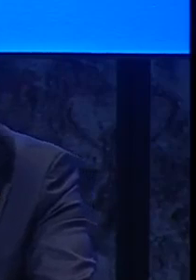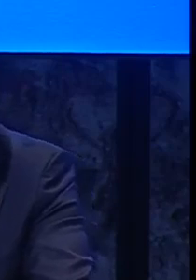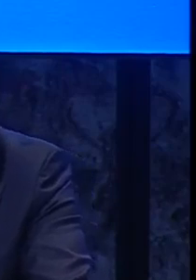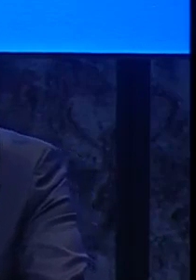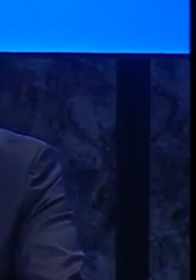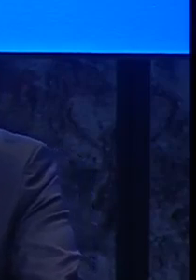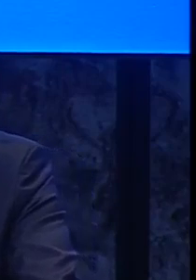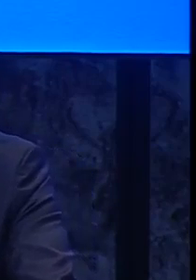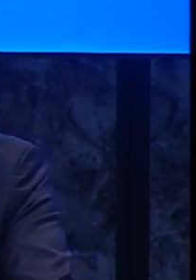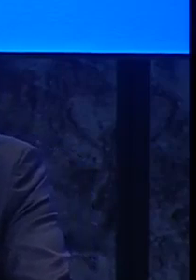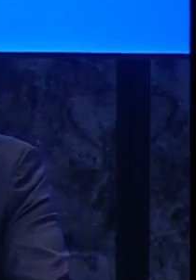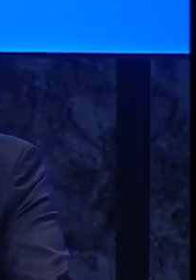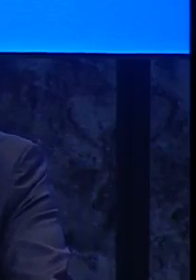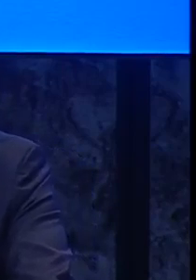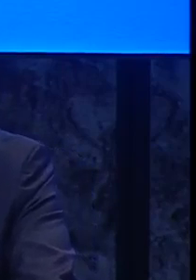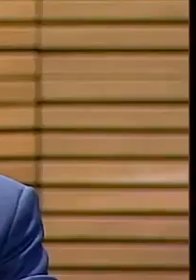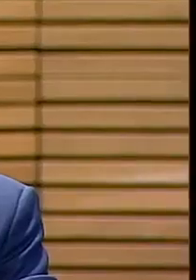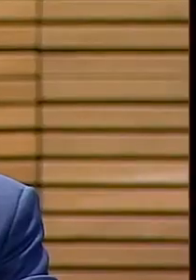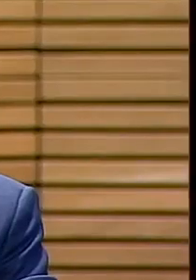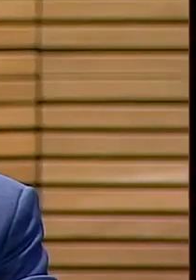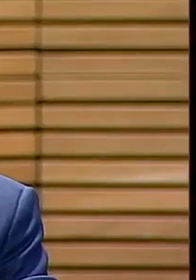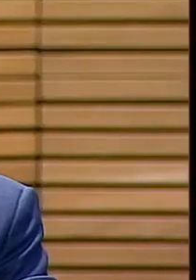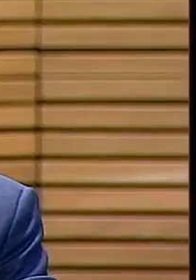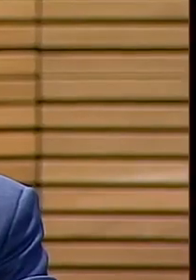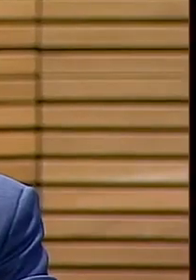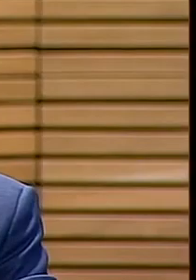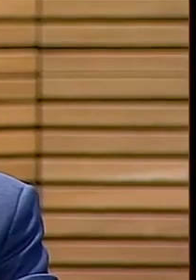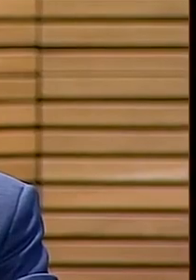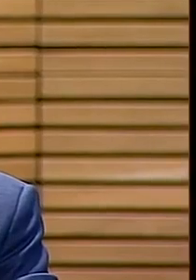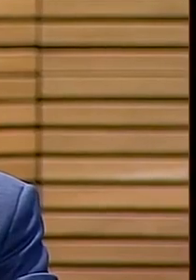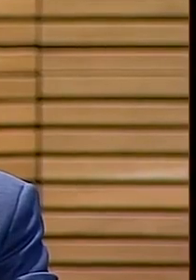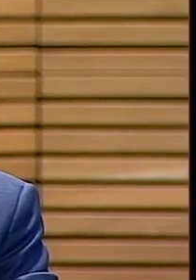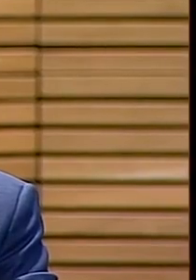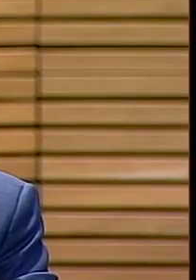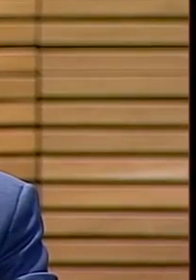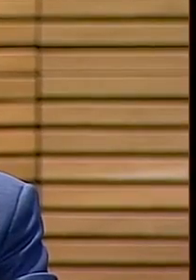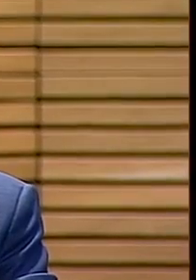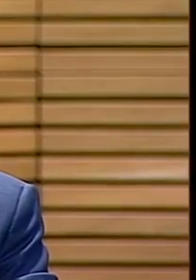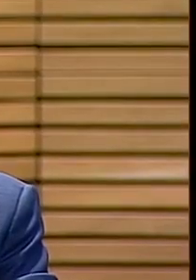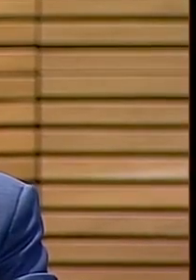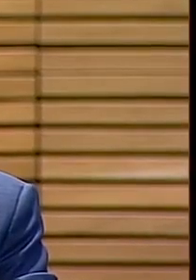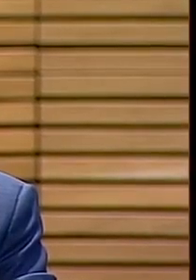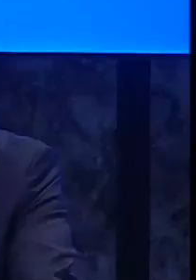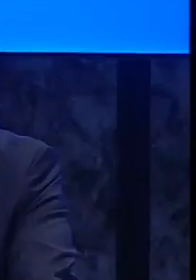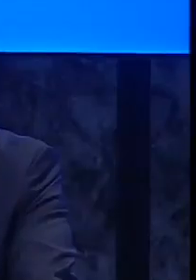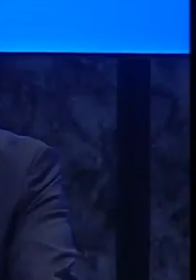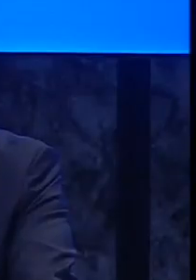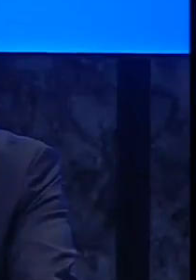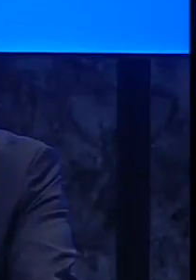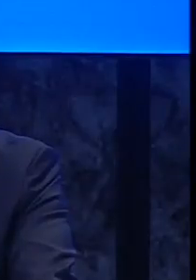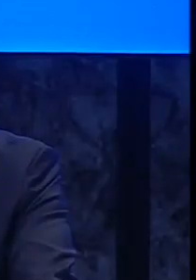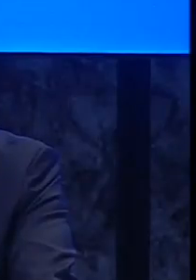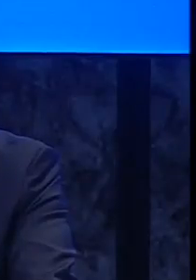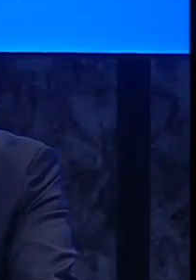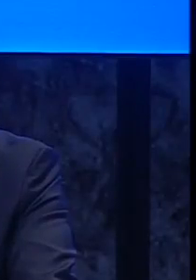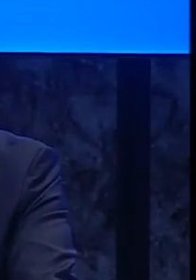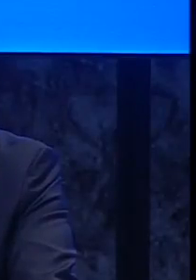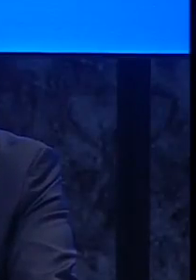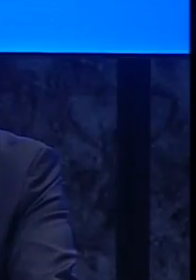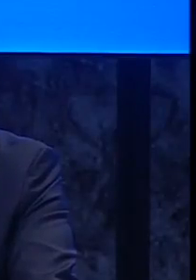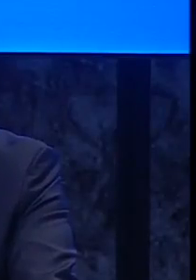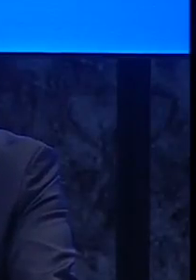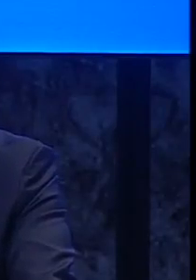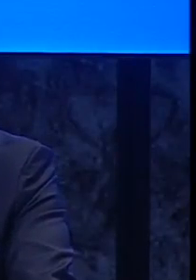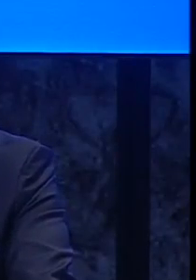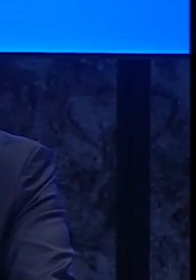hrvatskih željeznica. U konačnici investicije u željezničku infrastrukturu su sukladno našim planovima najbitniji u kada je riječ